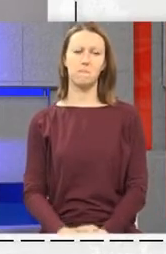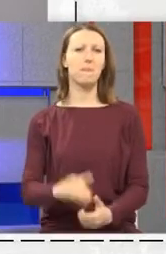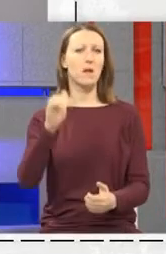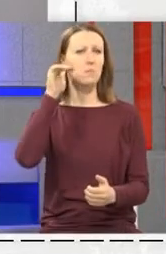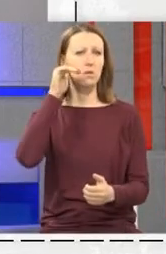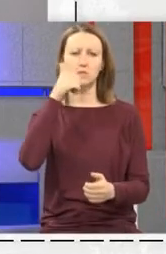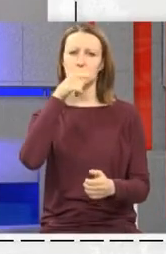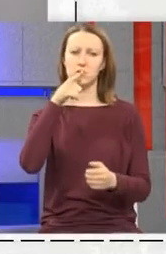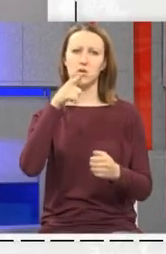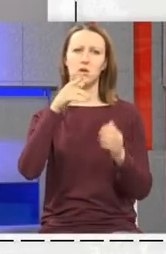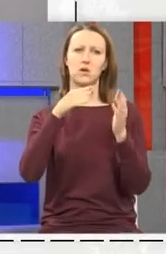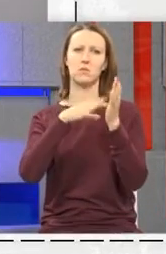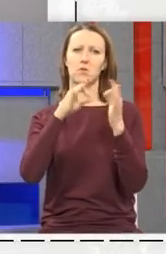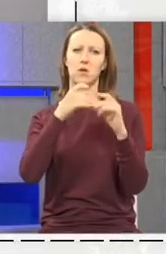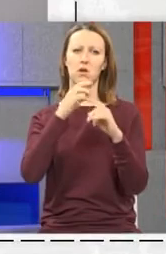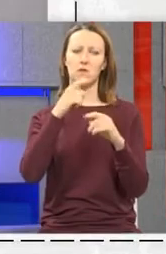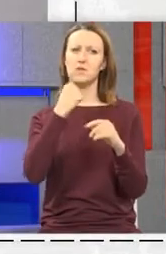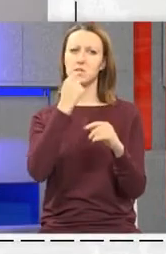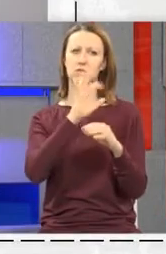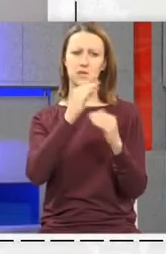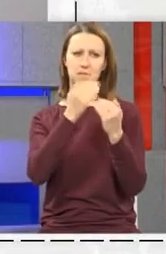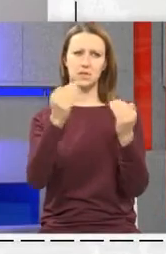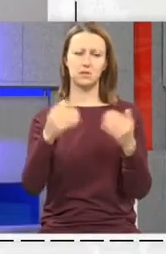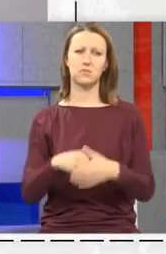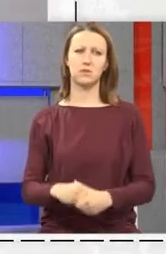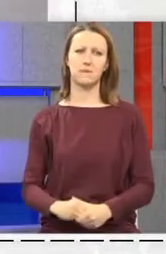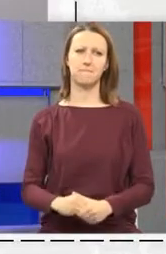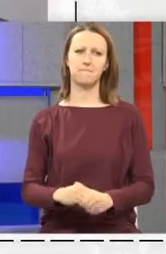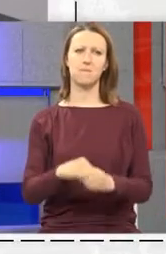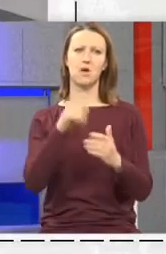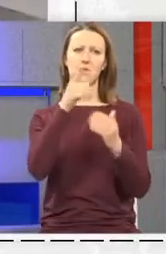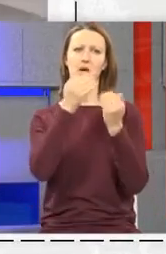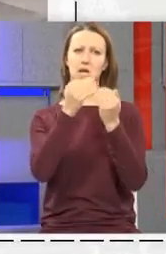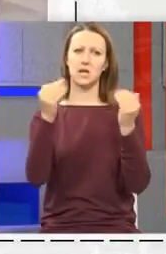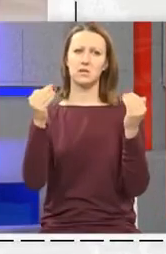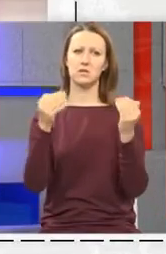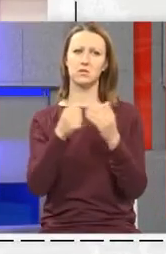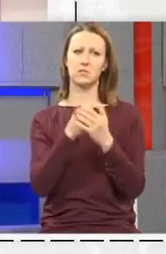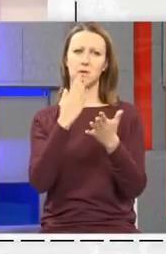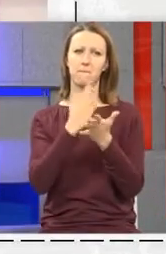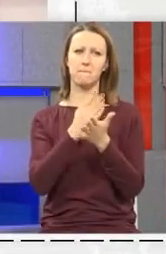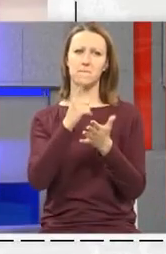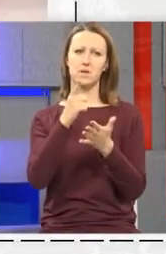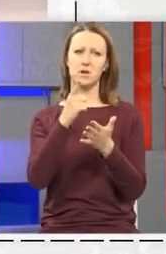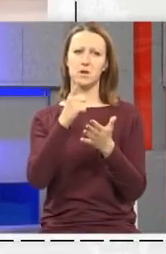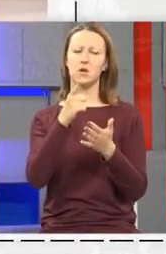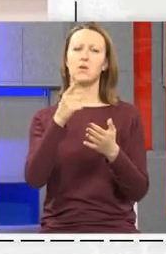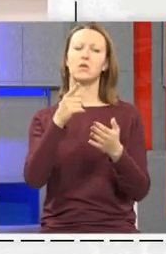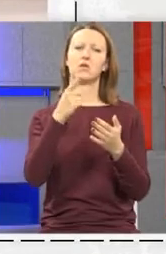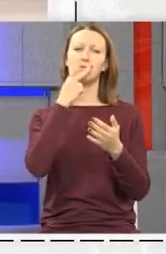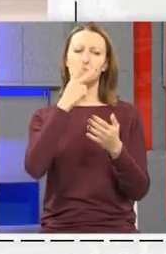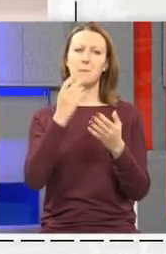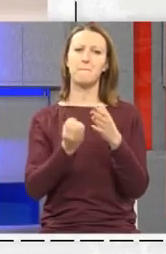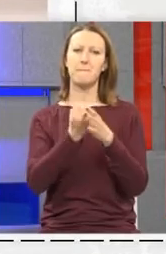Poslušajmo što je Iva Milaković rekla o samoj izložbi Rad na ovoj izložbi je bio vrlo neposredan Vrlo